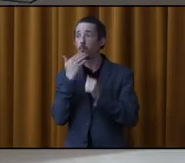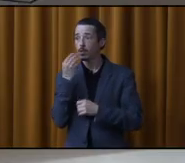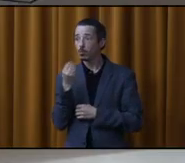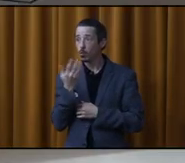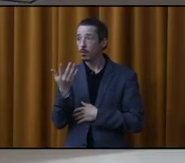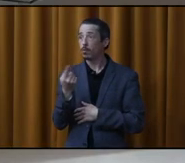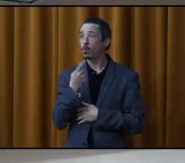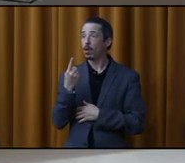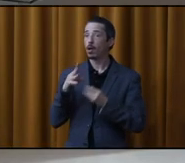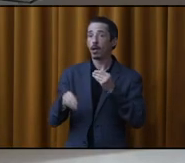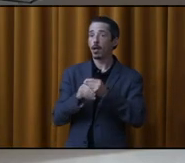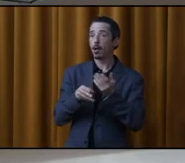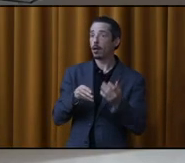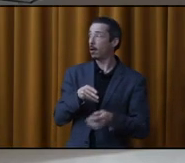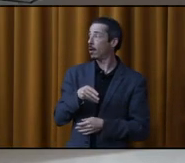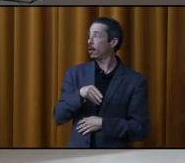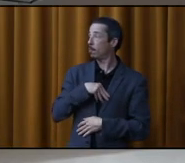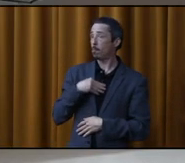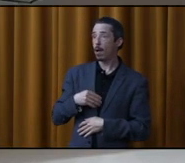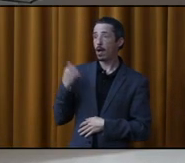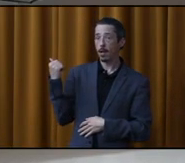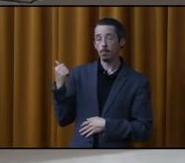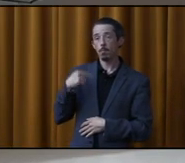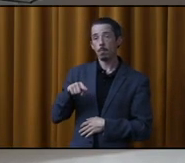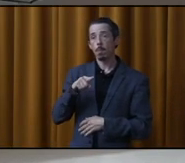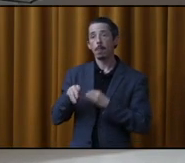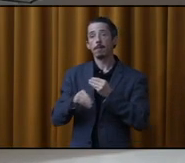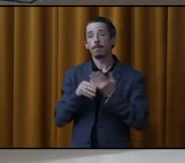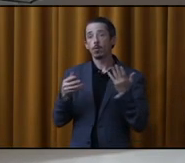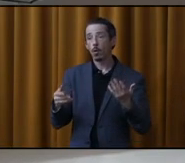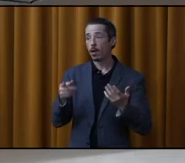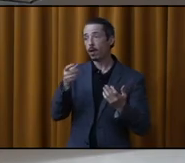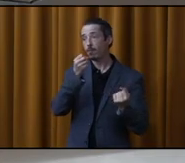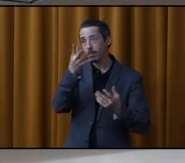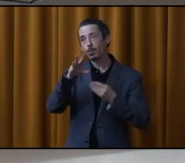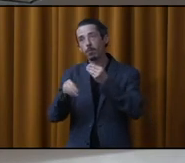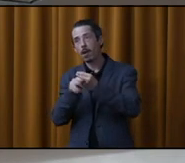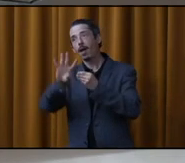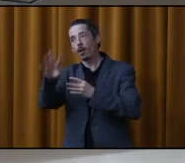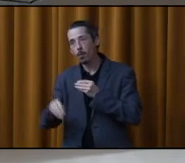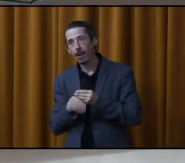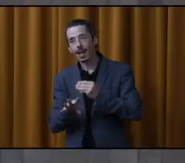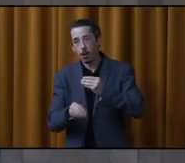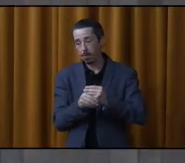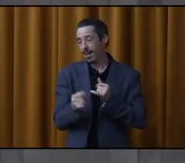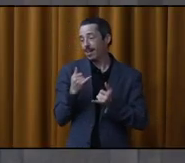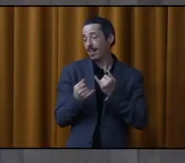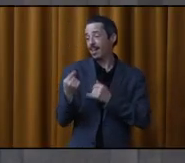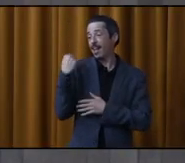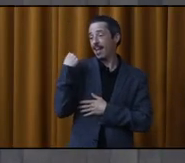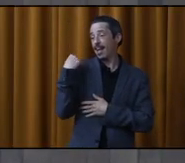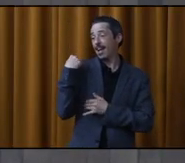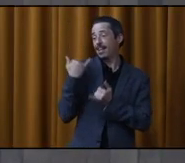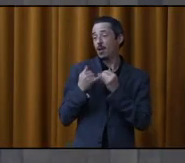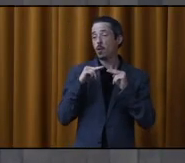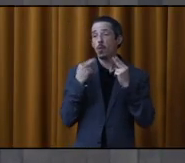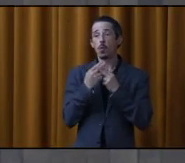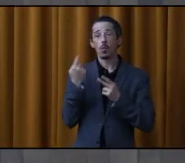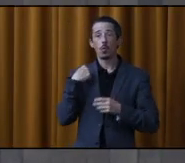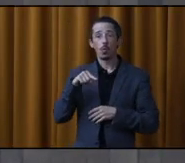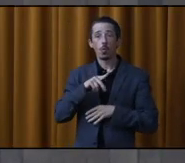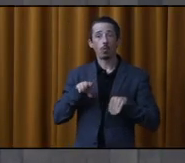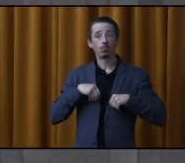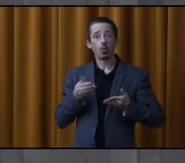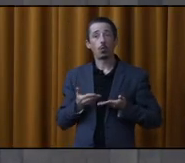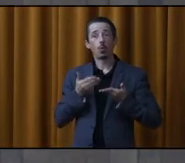et même juste un complément d'information par rapport au complément d'information. Mais pas plus tard que la dernière séance du conseil, on a adopté une